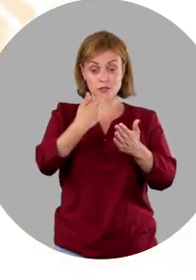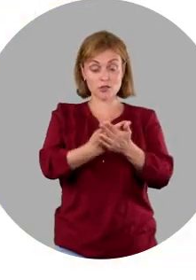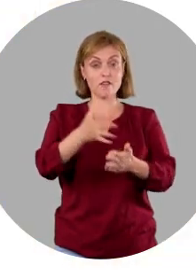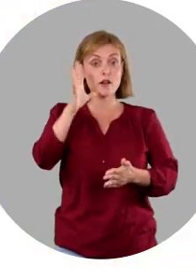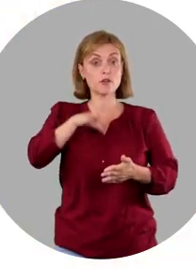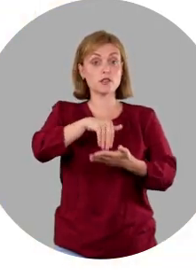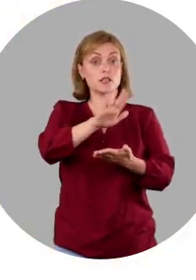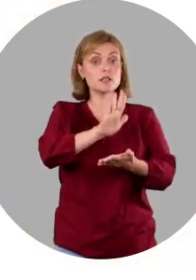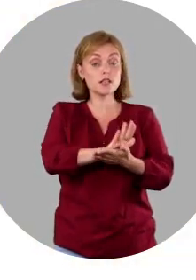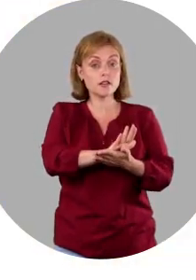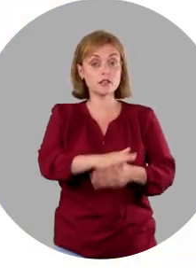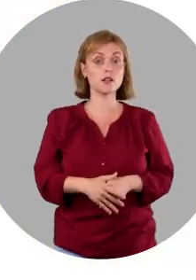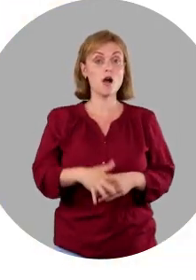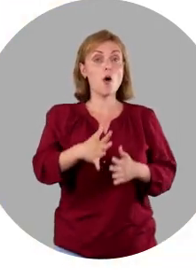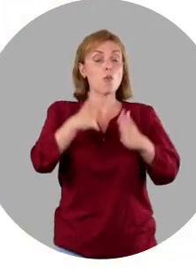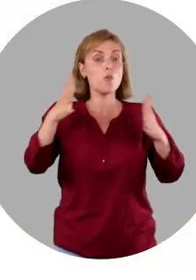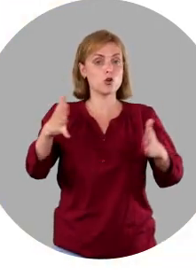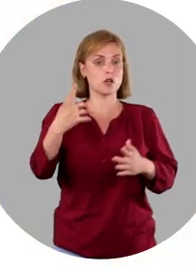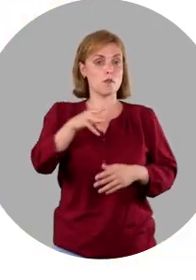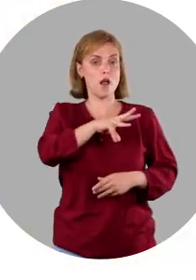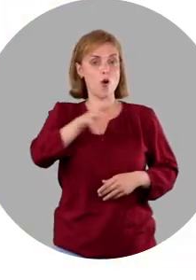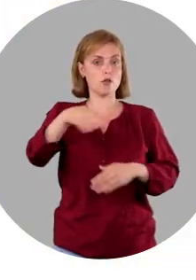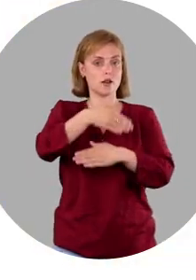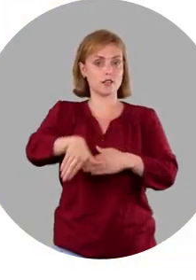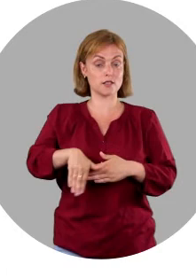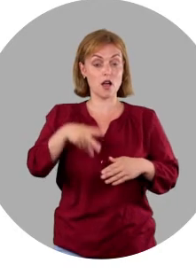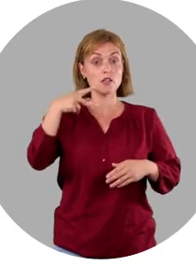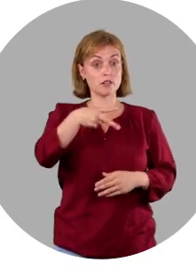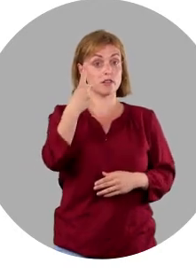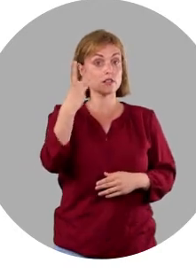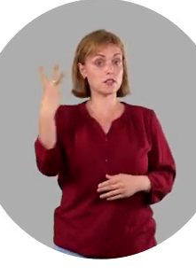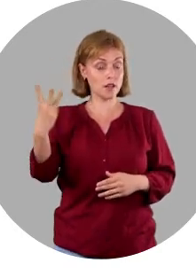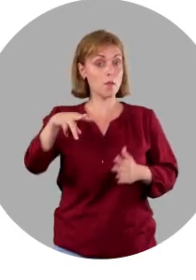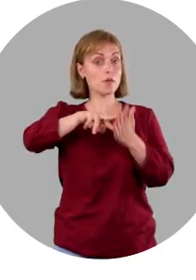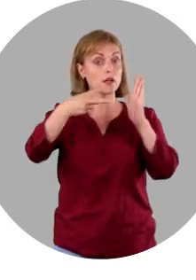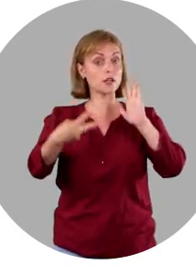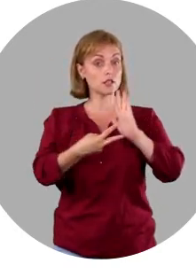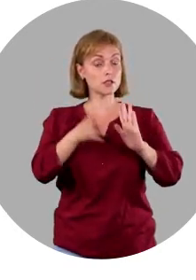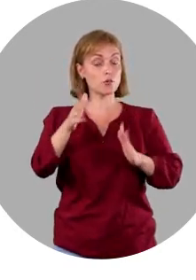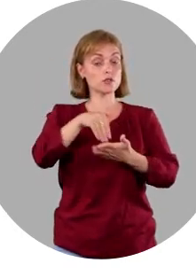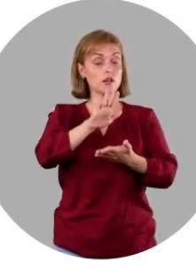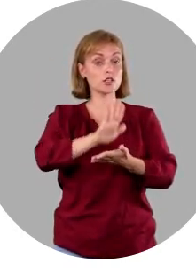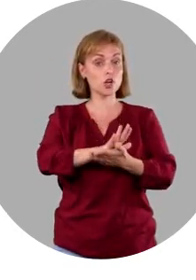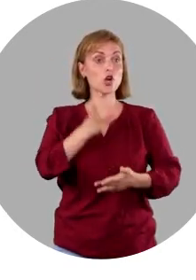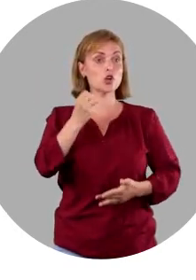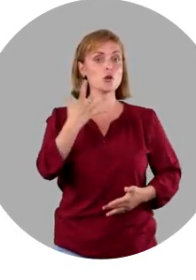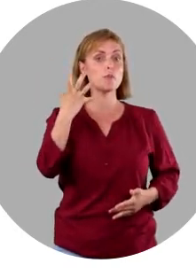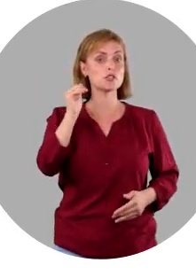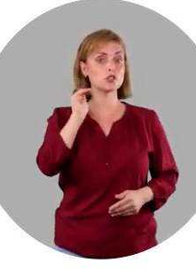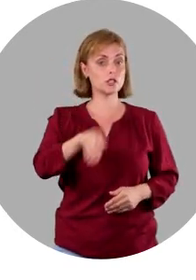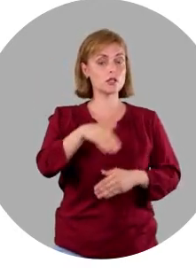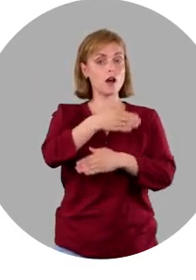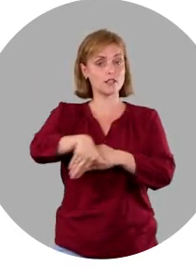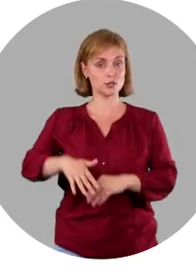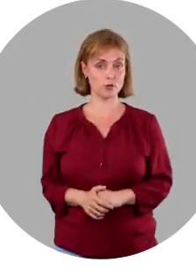зарегистрировало более полутора миллионов адресов, а к 2023 году будут зарегистрированы еще 500 тысяч адресов.